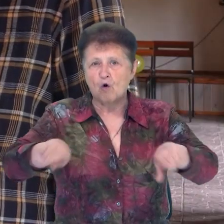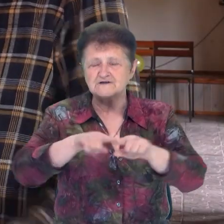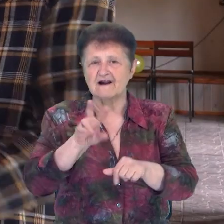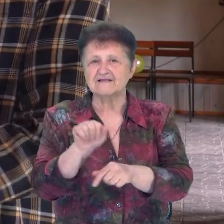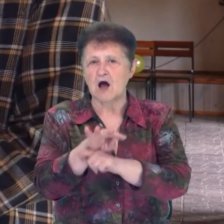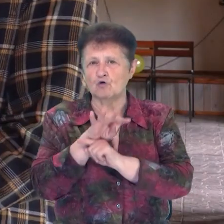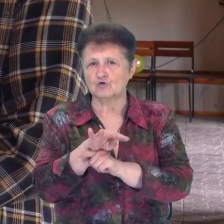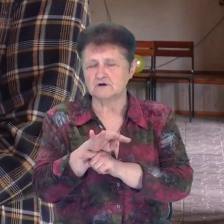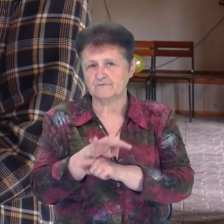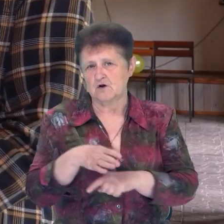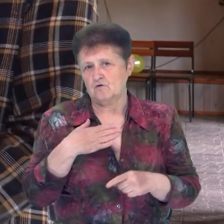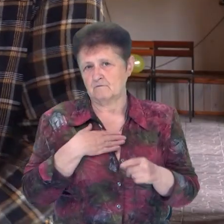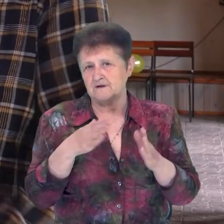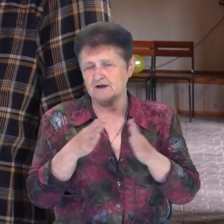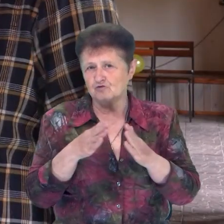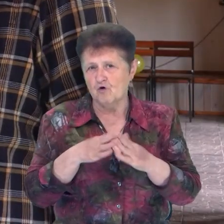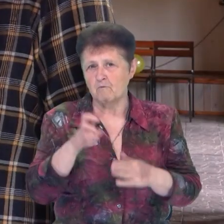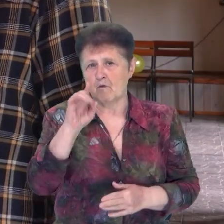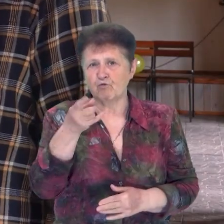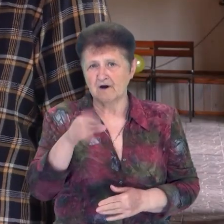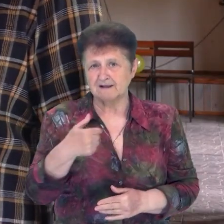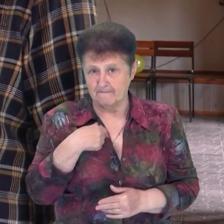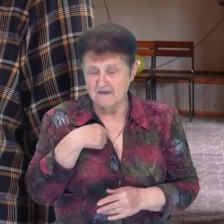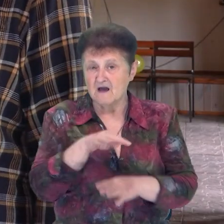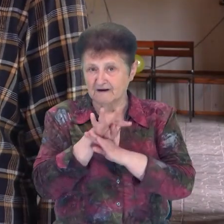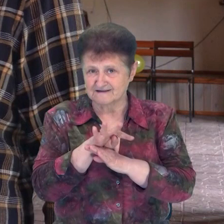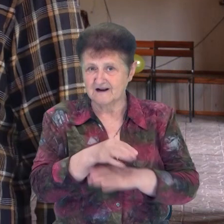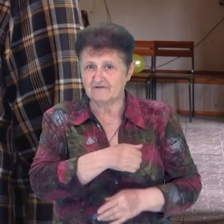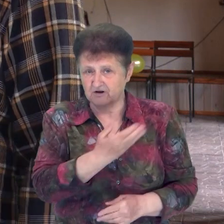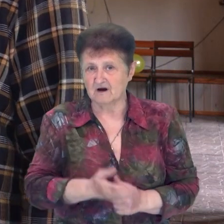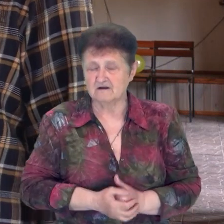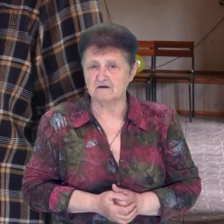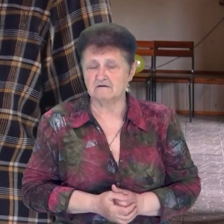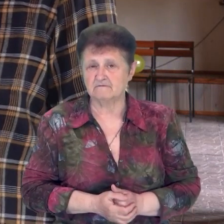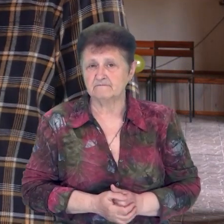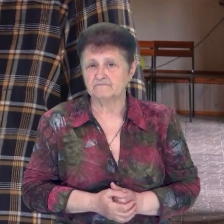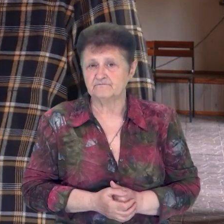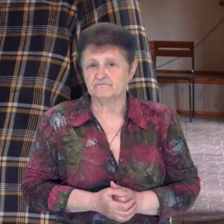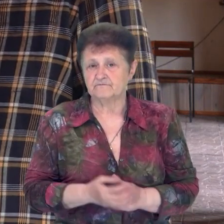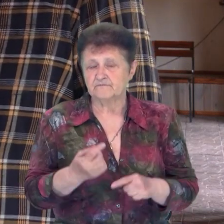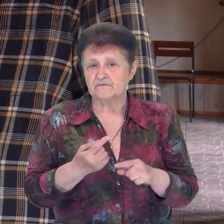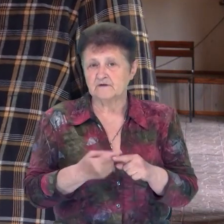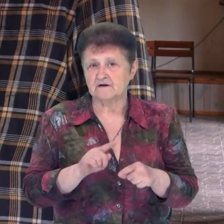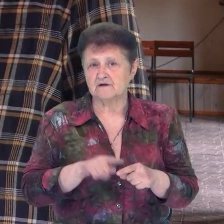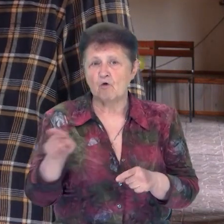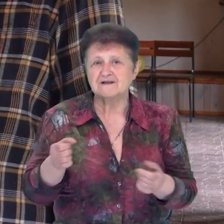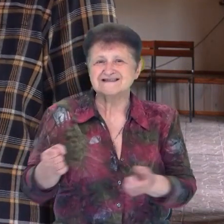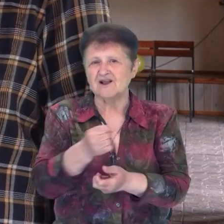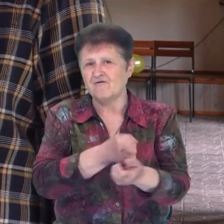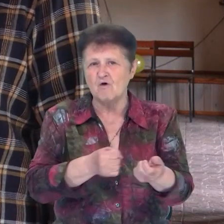буряти, в мене вдома тут, вийдуть мене розстрілювати. Що це, ну, таке воно було. Ну, це ж вони заторами поклацали, і все,